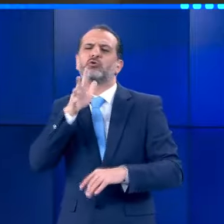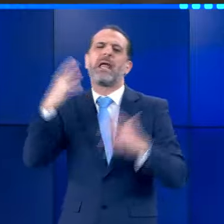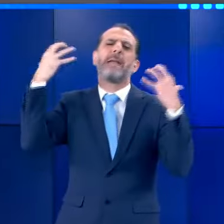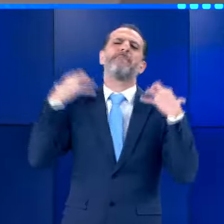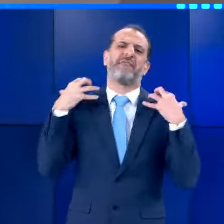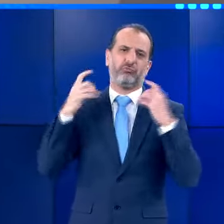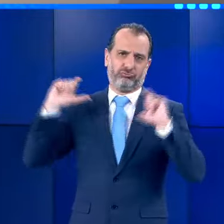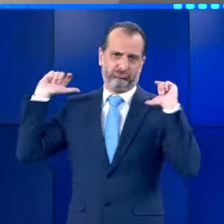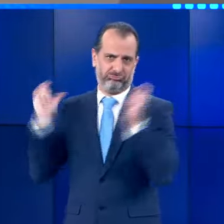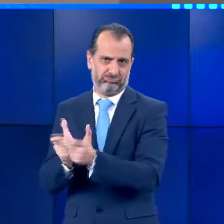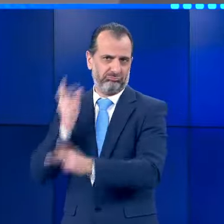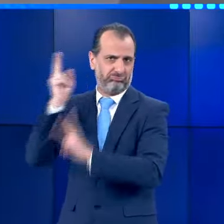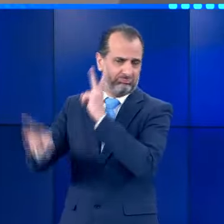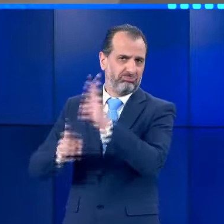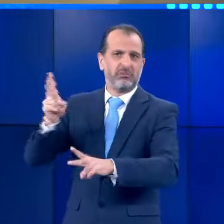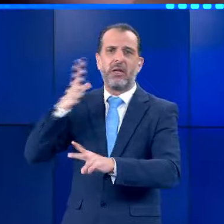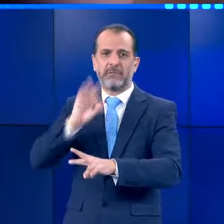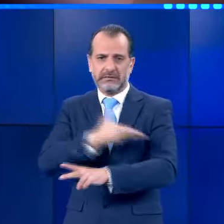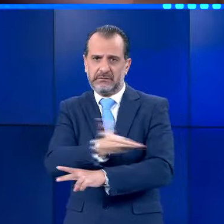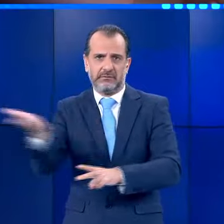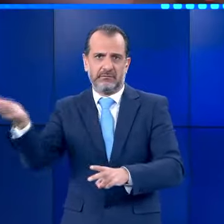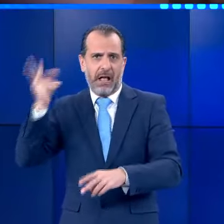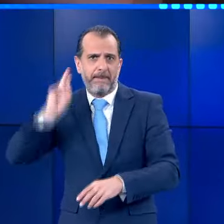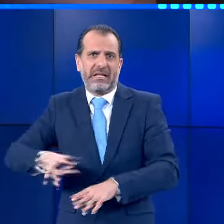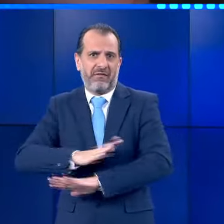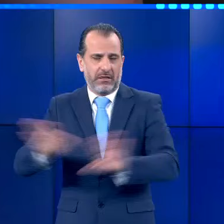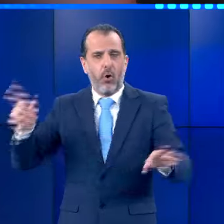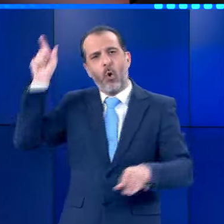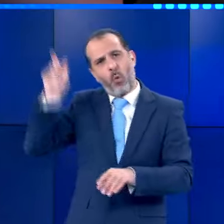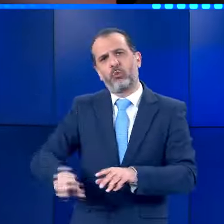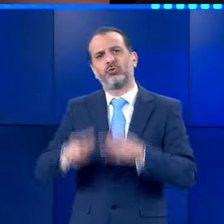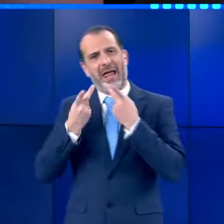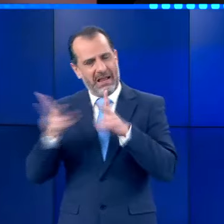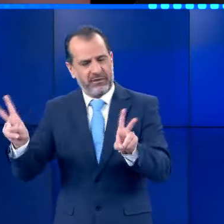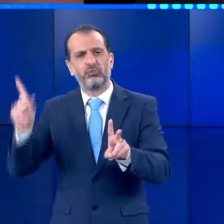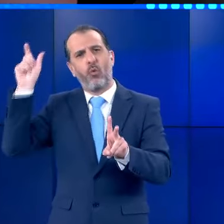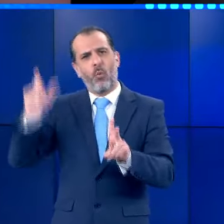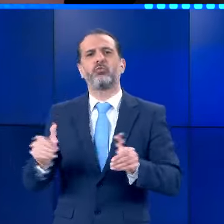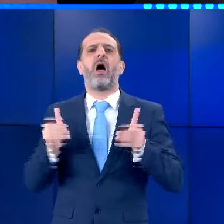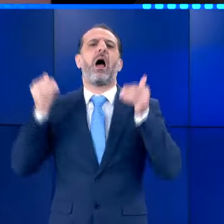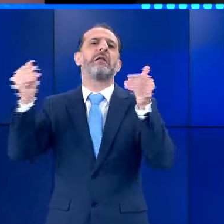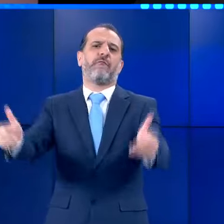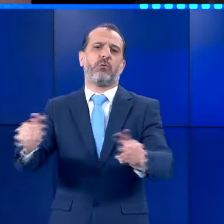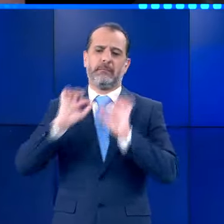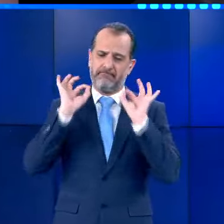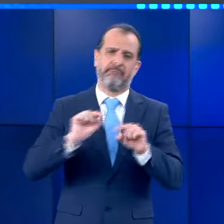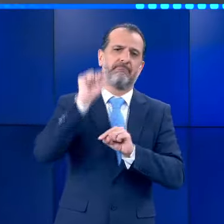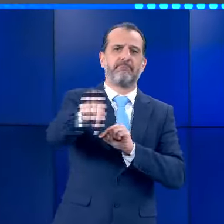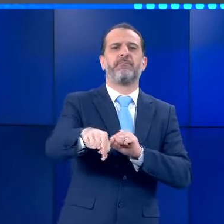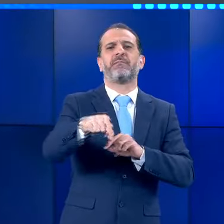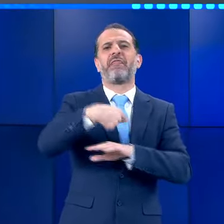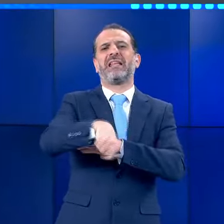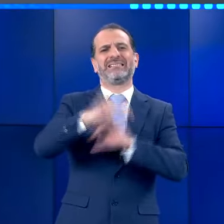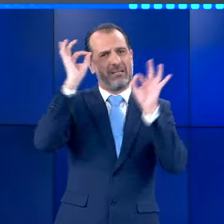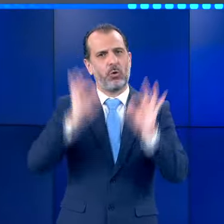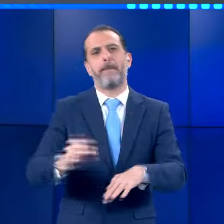εις βάρος του ασκήθηκε δίωξη για το αδίκημα της έκθεσης. Ο νεαρός που αφέθηκε ελεύθερος ζήτησε και πήρε αναβολή και θα δικαστεί στις 5 Νοεμβρίου.